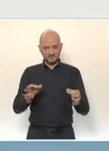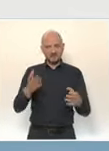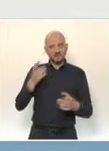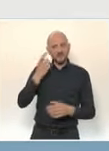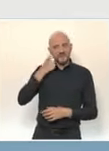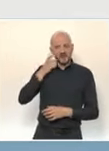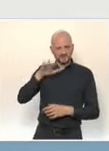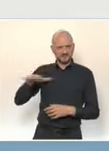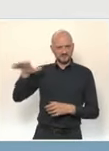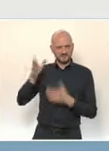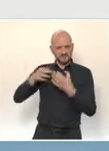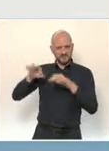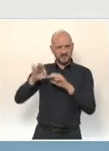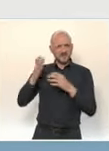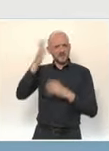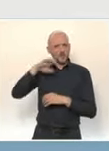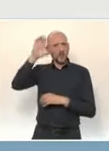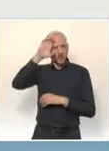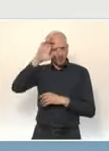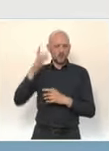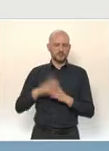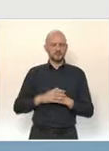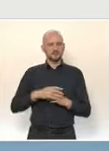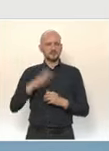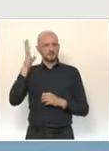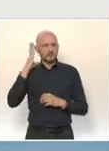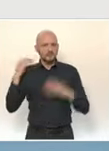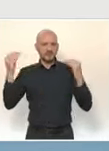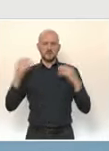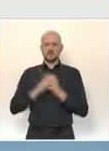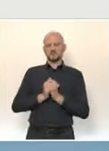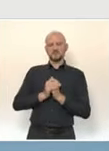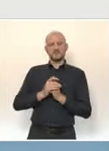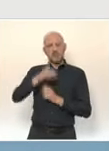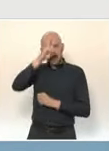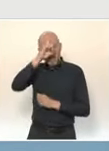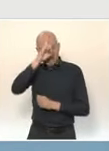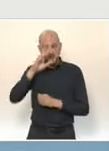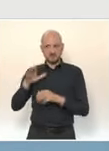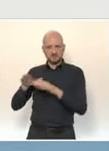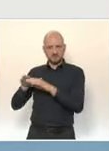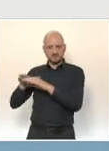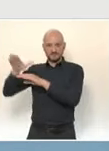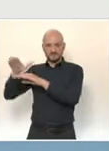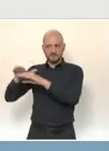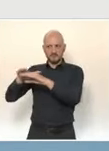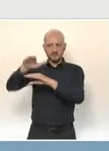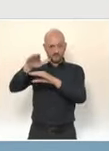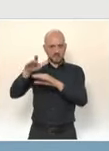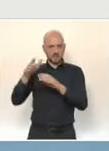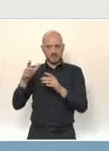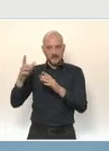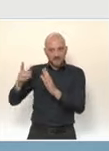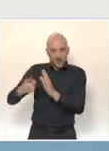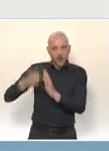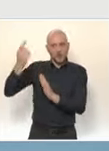en particulier, je pense notamment aux Pays-Bas ou à l'Allemagne, où l'épidémie progresse à nouveau légèrement depuis deux semaines, et ce,